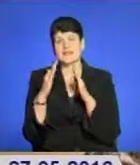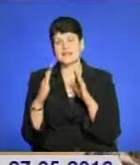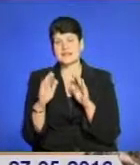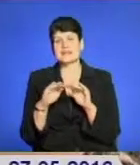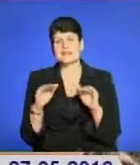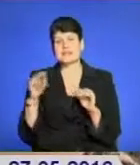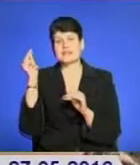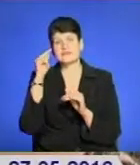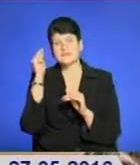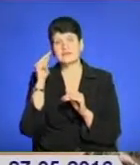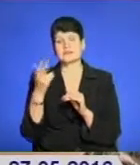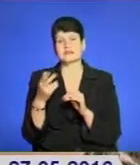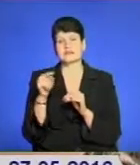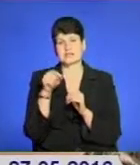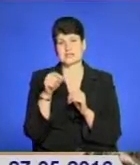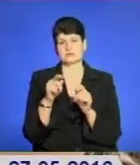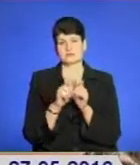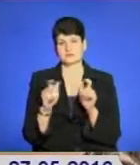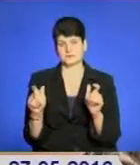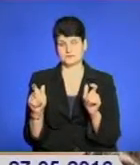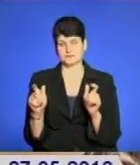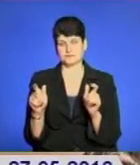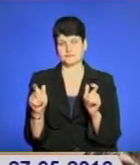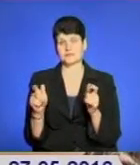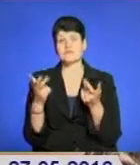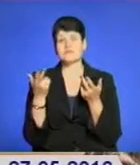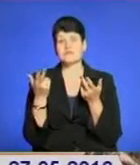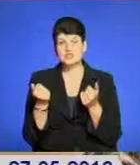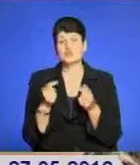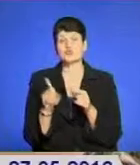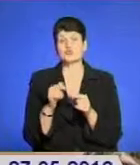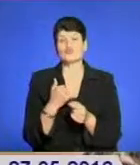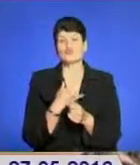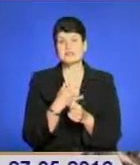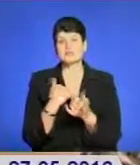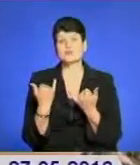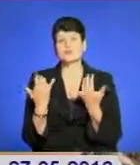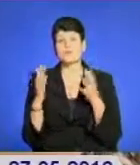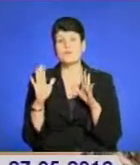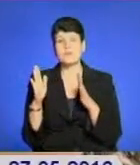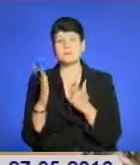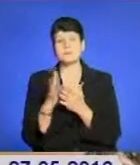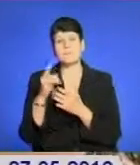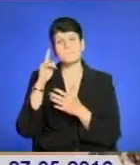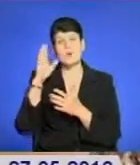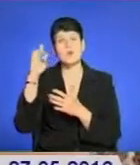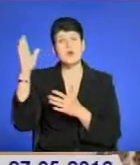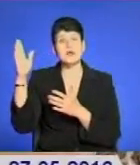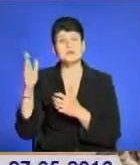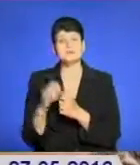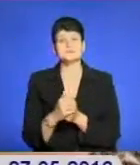які навчаються у даних навчальних закладах. Звичайно, що в нас на сьогоднішній момент стоять дуже популярні